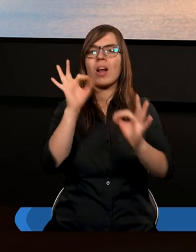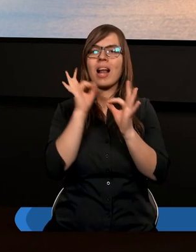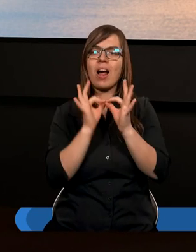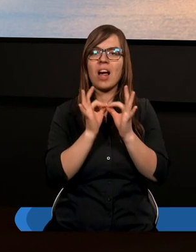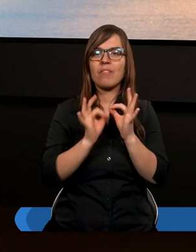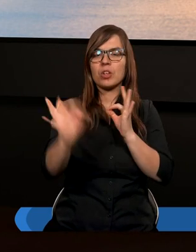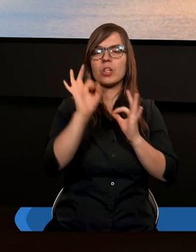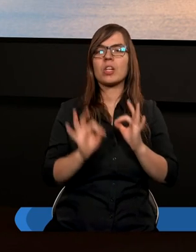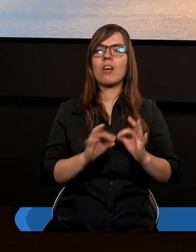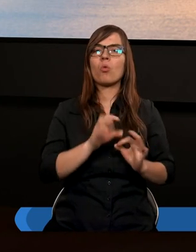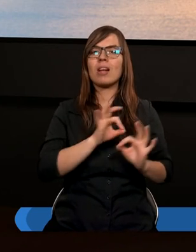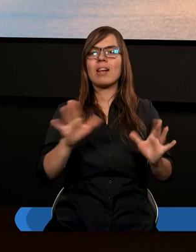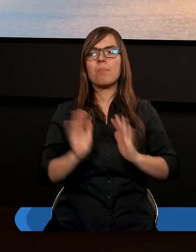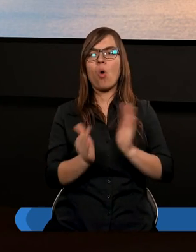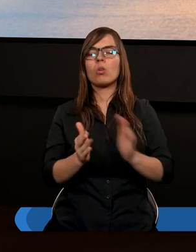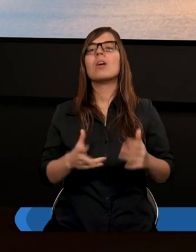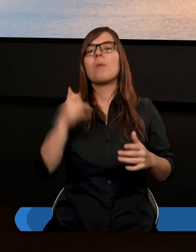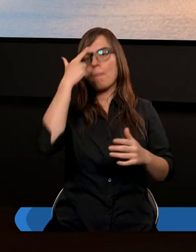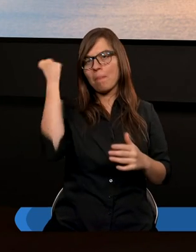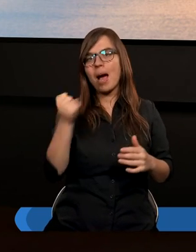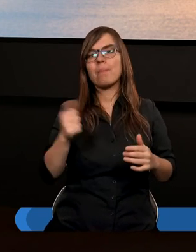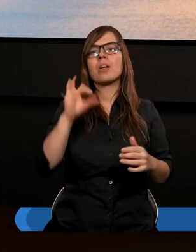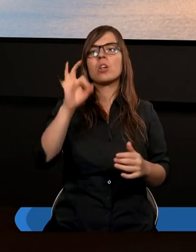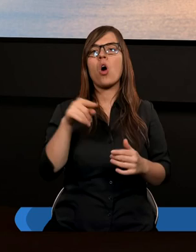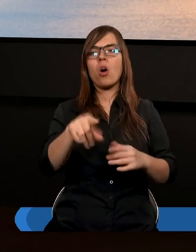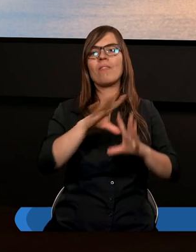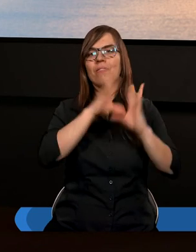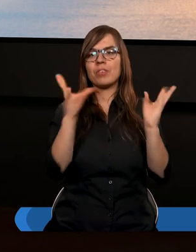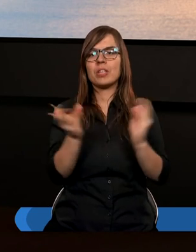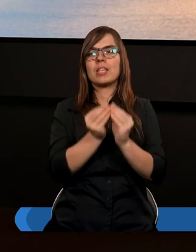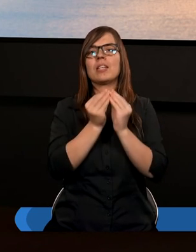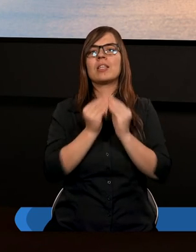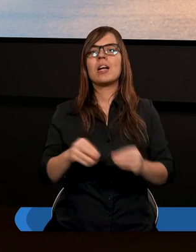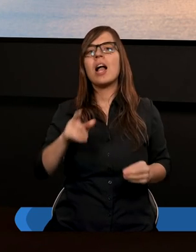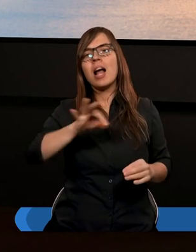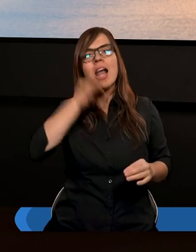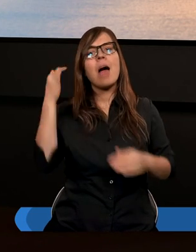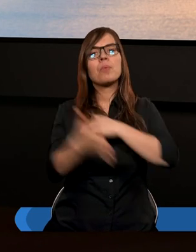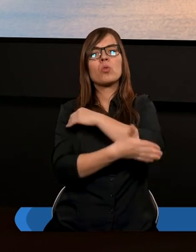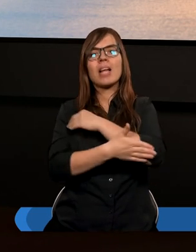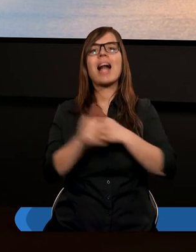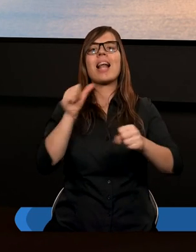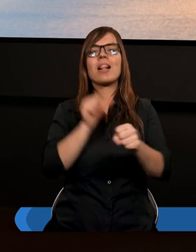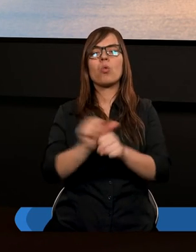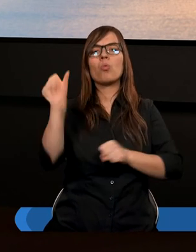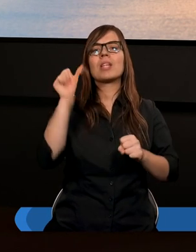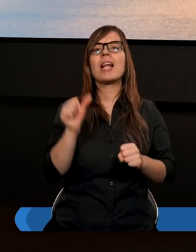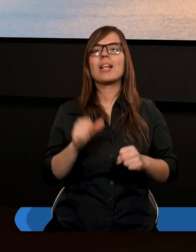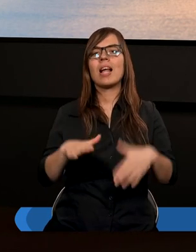sposób też ubłogosławi i pamiętajcie o zasadzie lepszą rzeczą jest